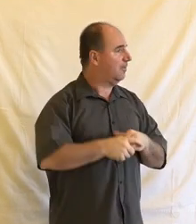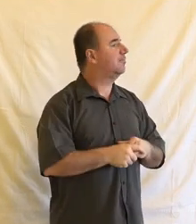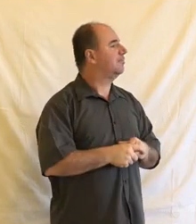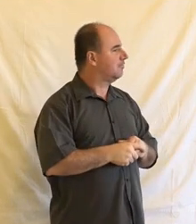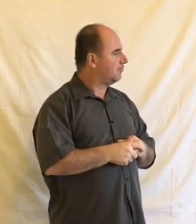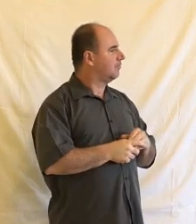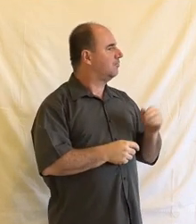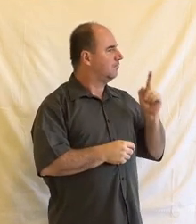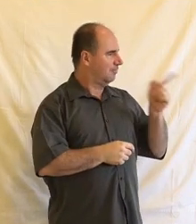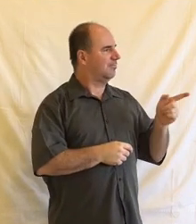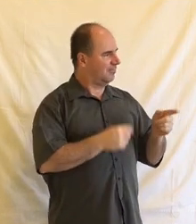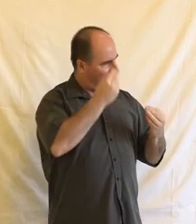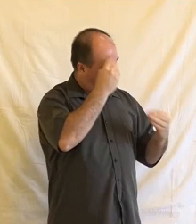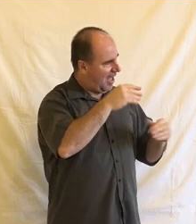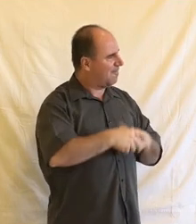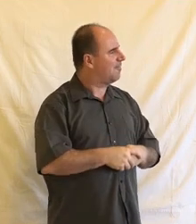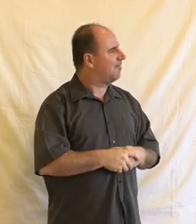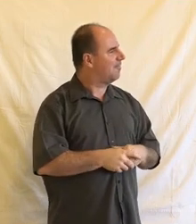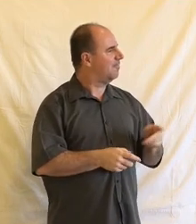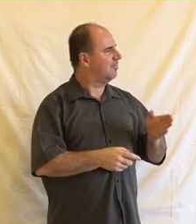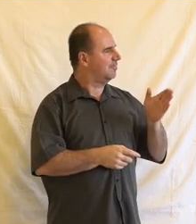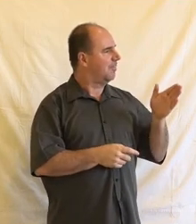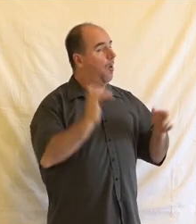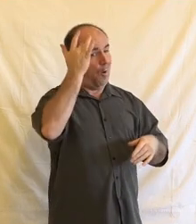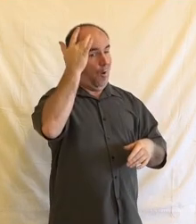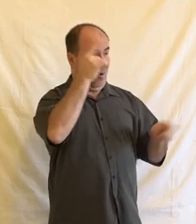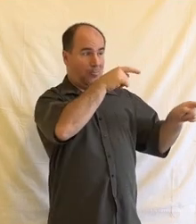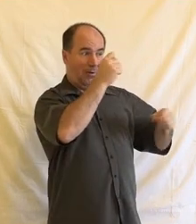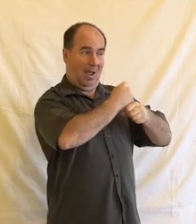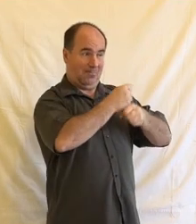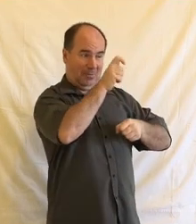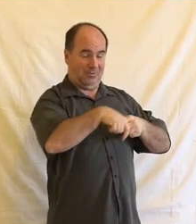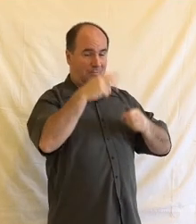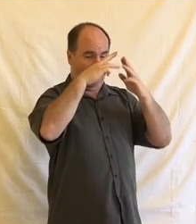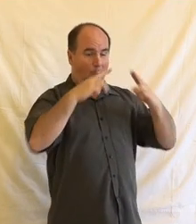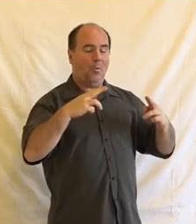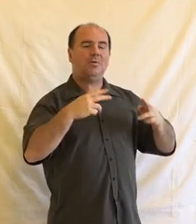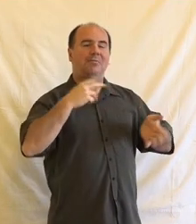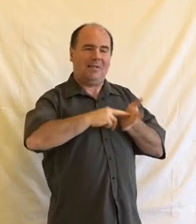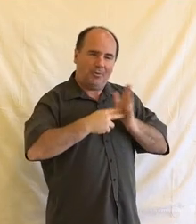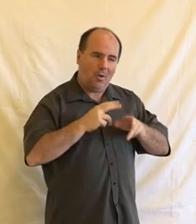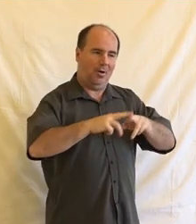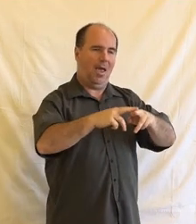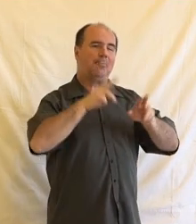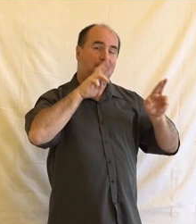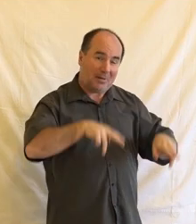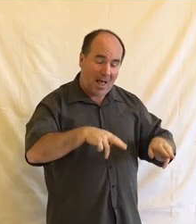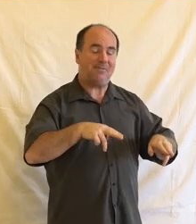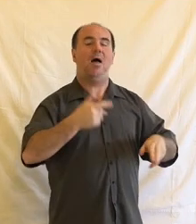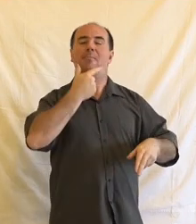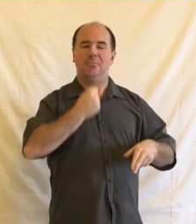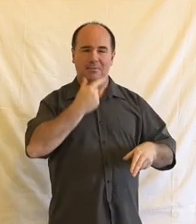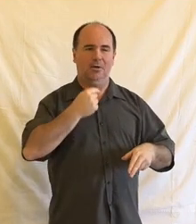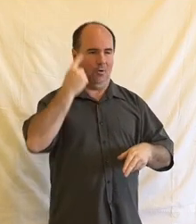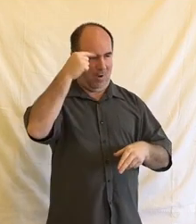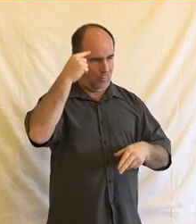inteligenci, Moniko vítej, a odbornou pracovníci ústavu Technologie a práva Masarykovy univerzity,